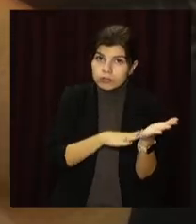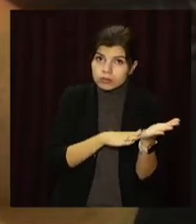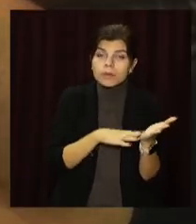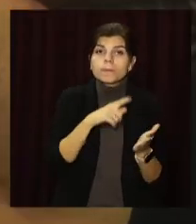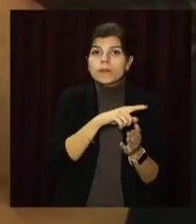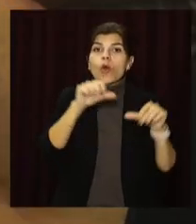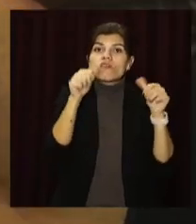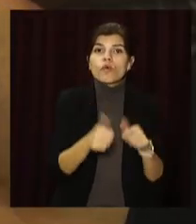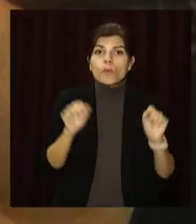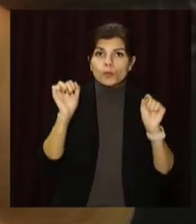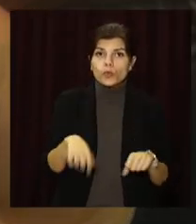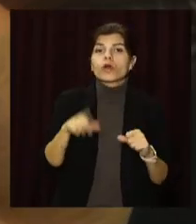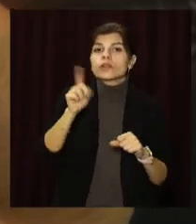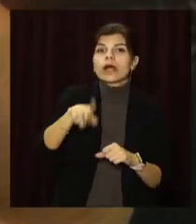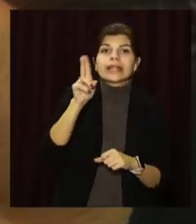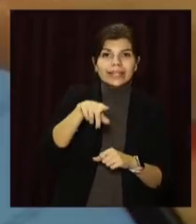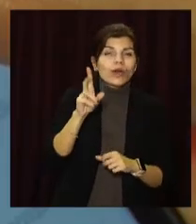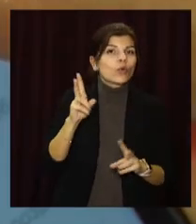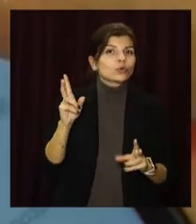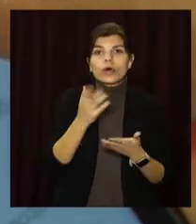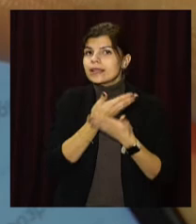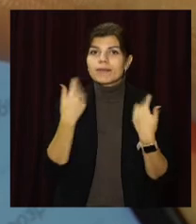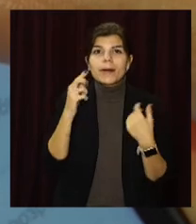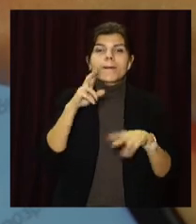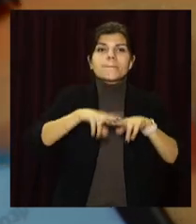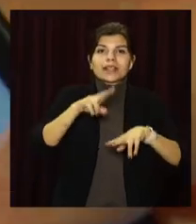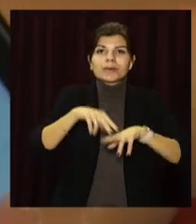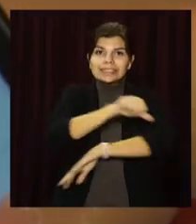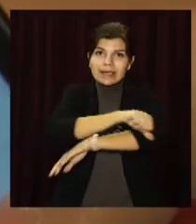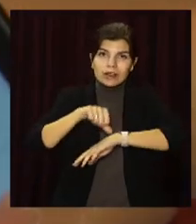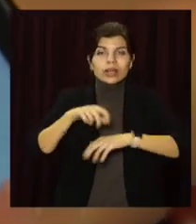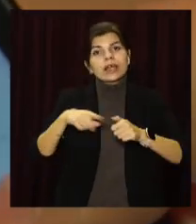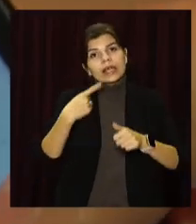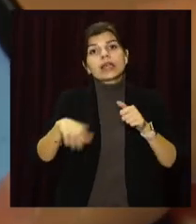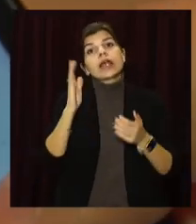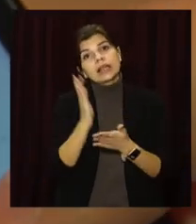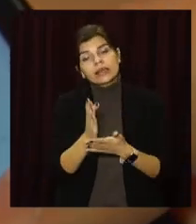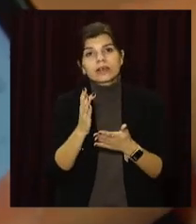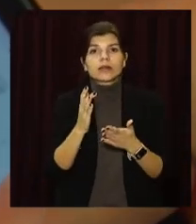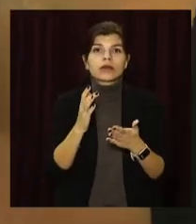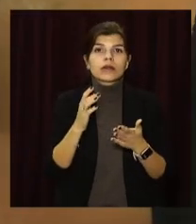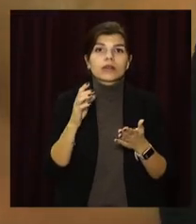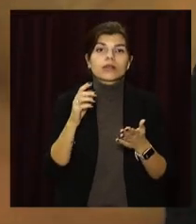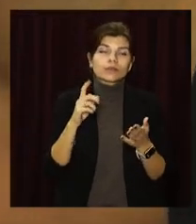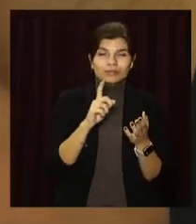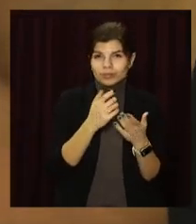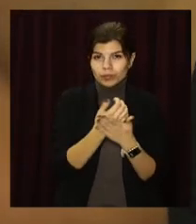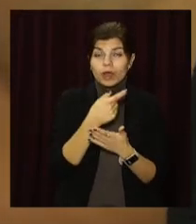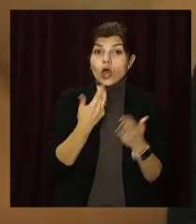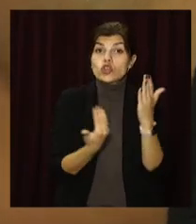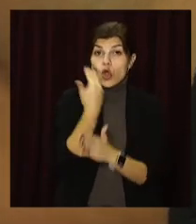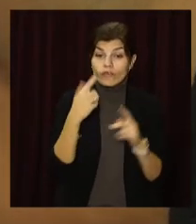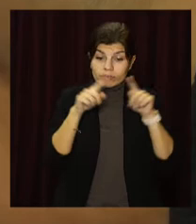Оформити його зможуть навіть ті, хто не мають біометричного паспорту або ж мають посвідку на проживання. Новий